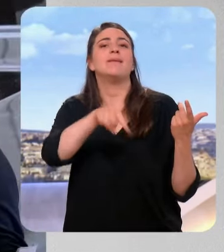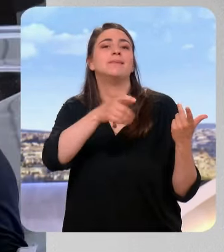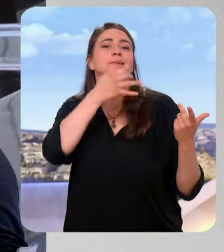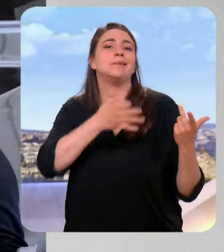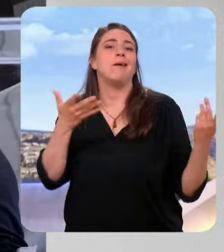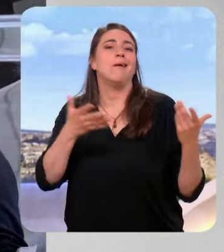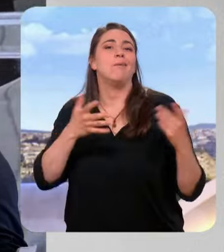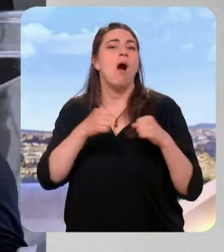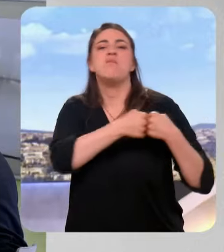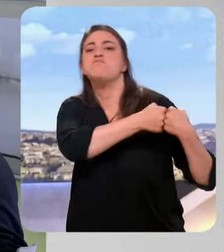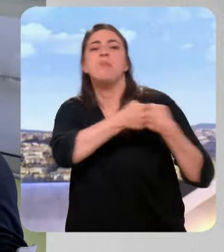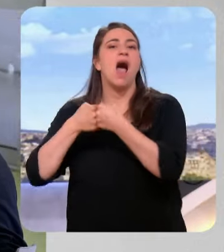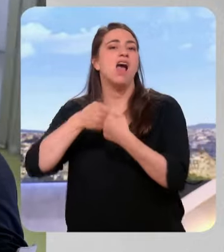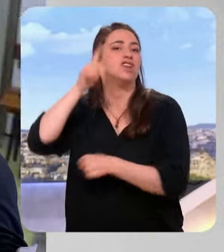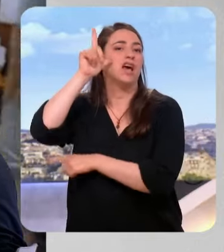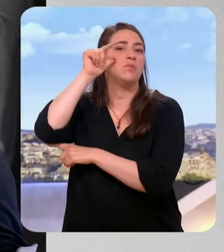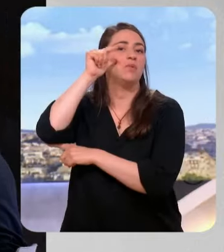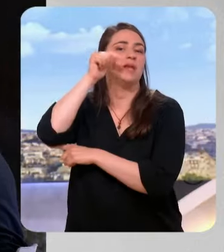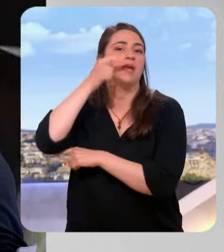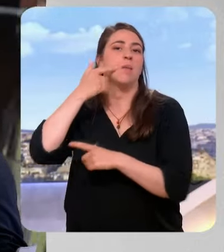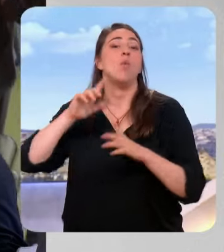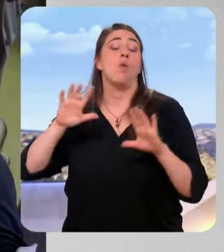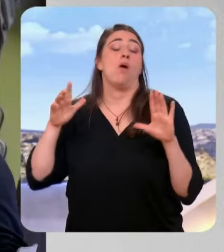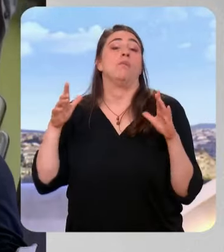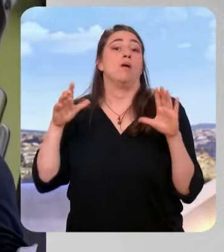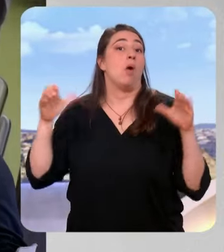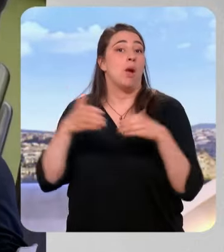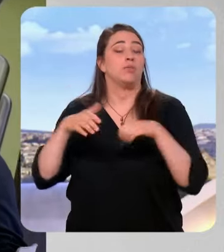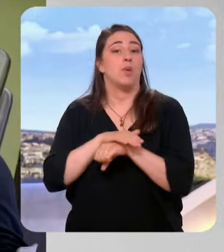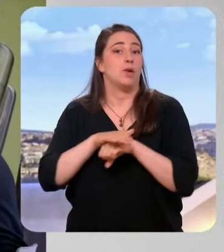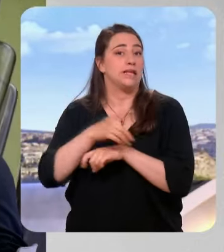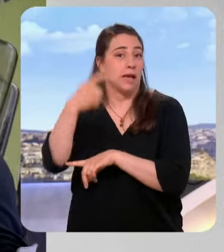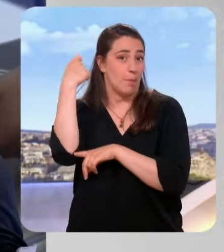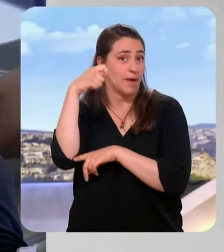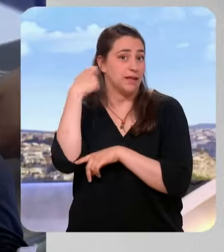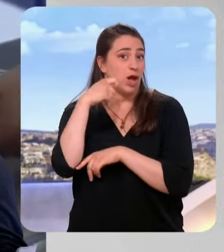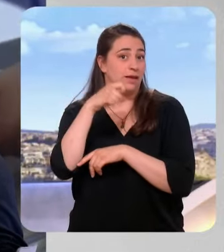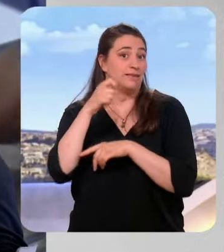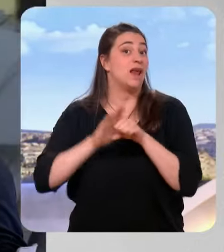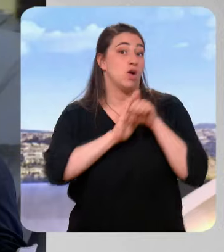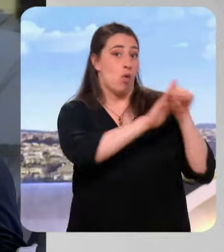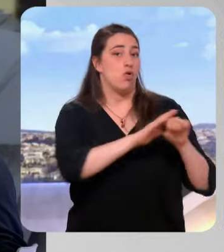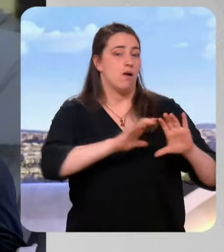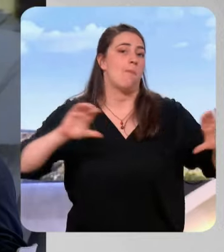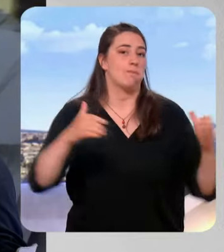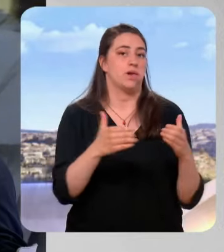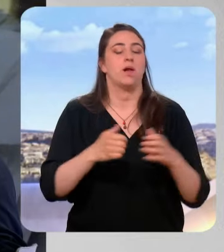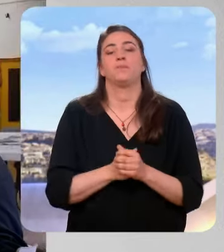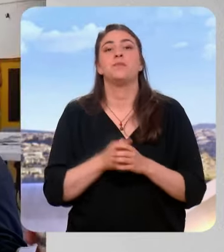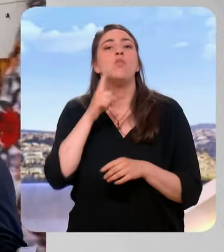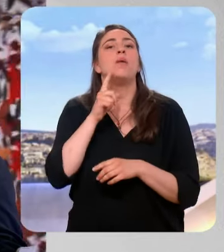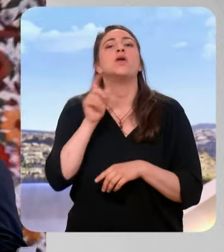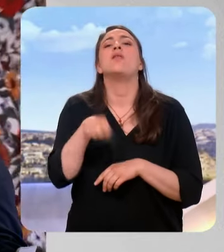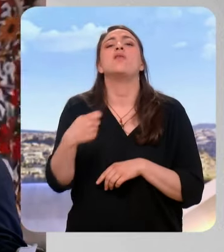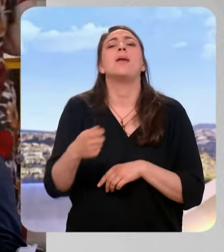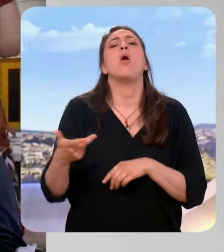républicain, avec cet accord entre la gauche et le bloc présidentiel de désistement quand il y avait des triangulaires, on parlait de plus de 300 triangulaires, il y en aura moins de 100,